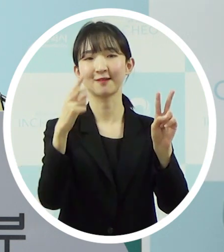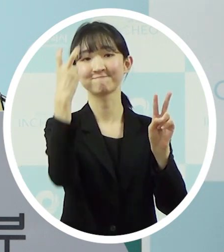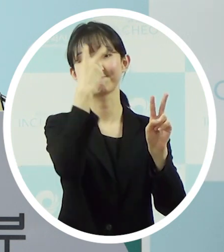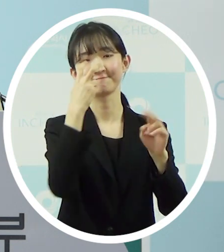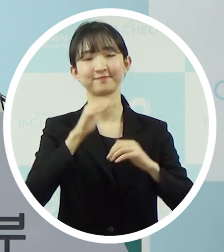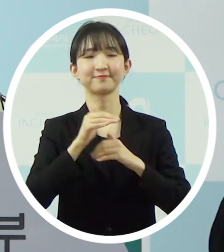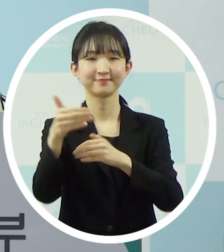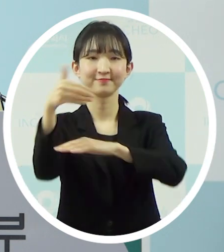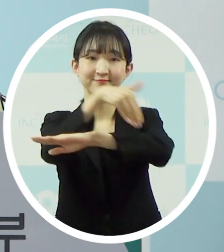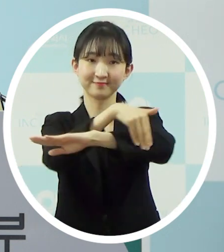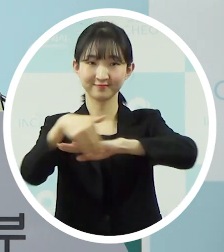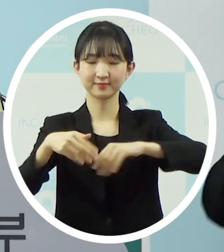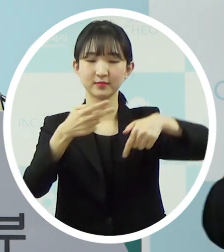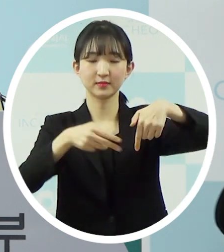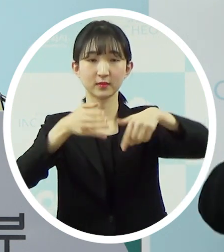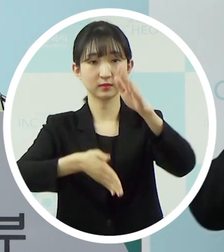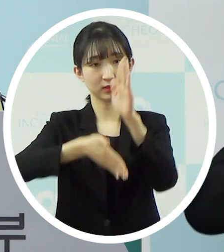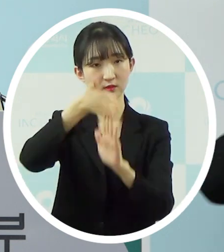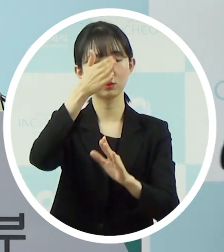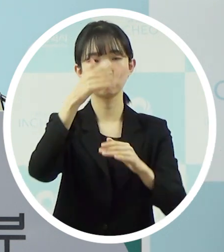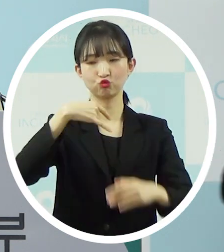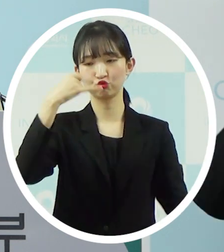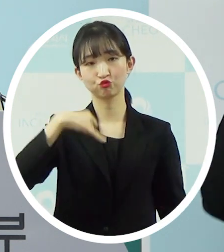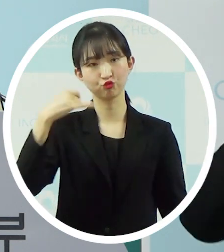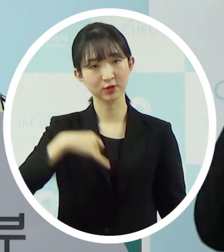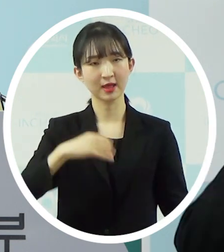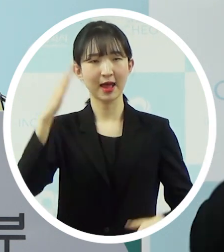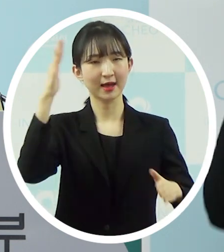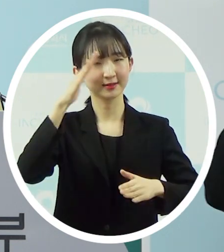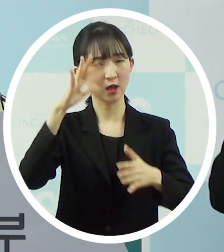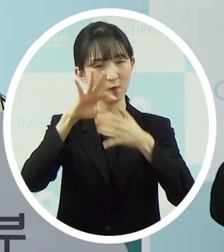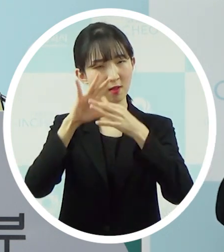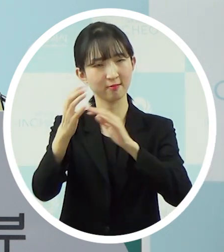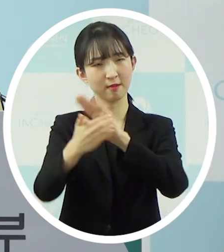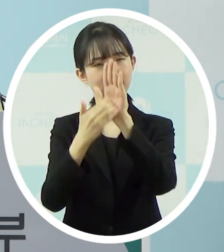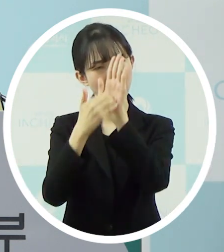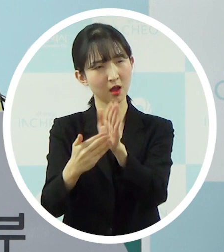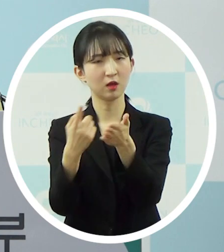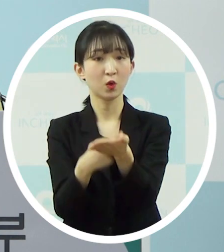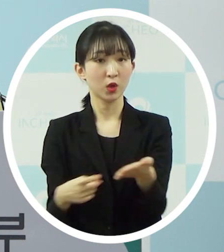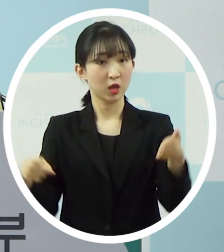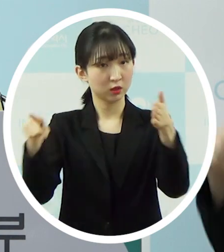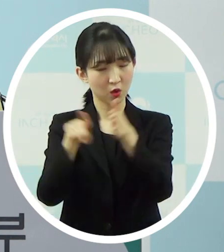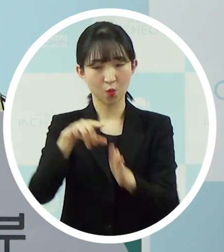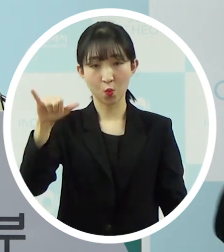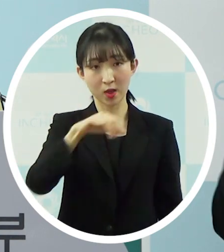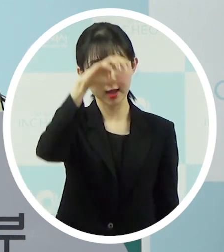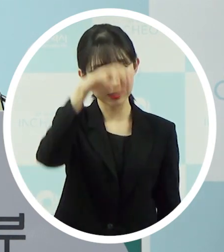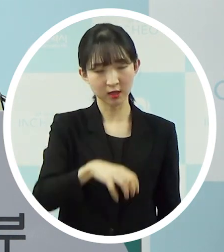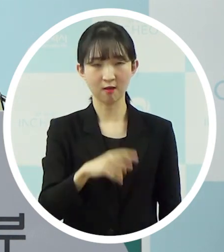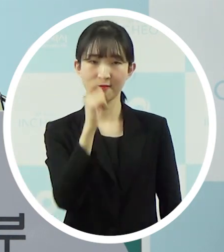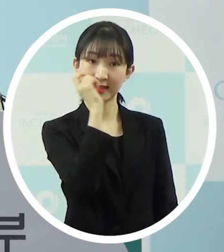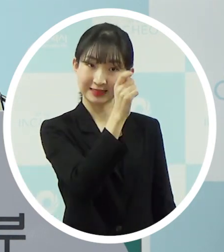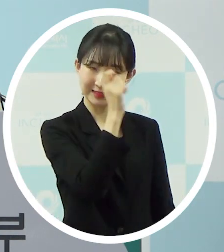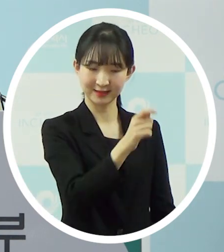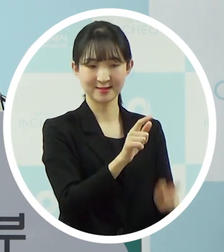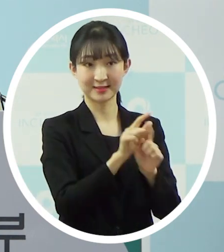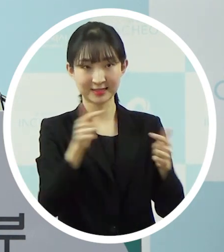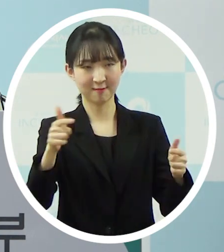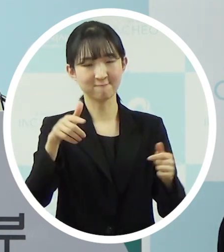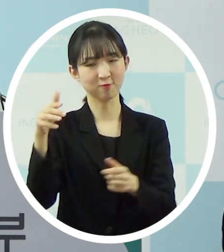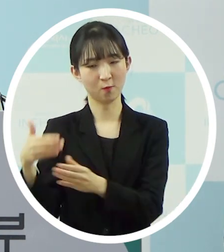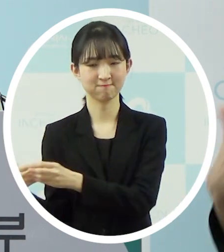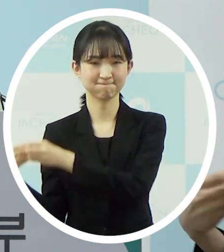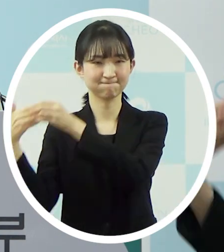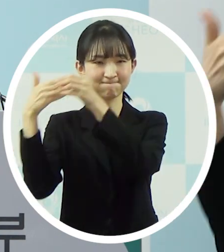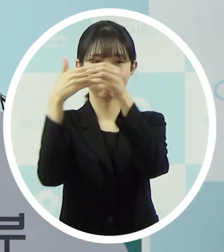예정입니다. 인천시는 중국 입국 유학생과 관련한 예방 조치를 위해 공항에서 콜벤을 통해 입국